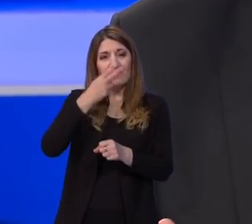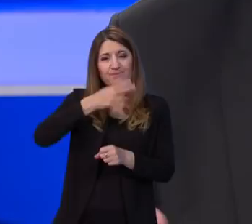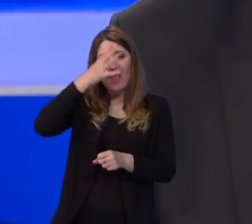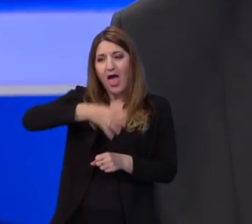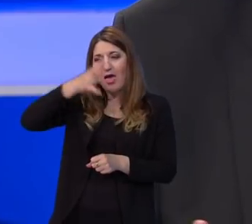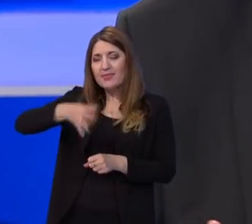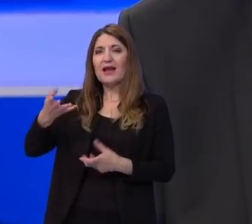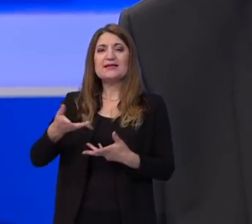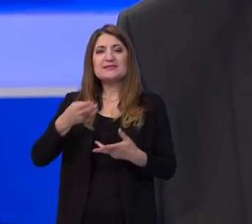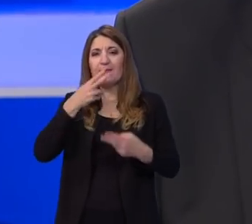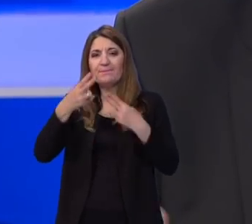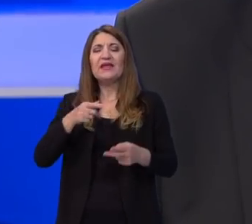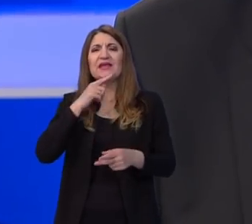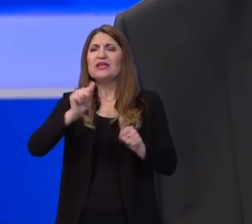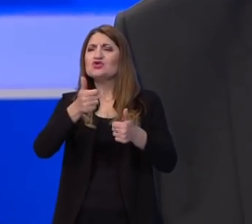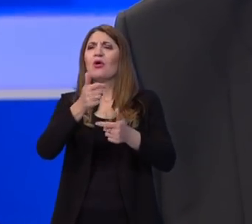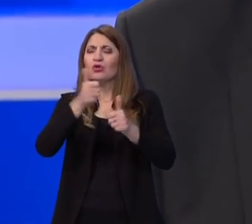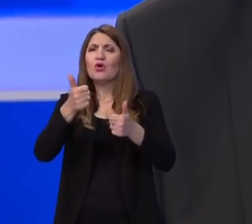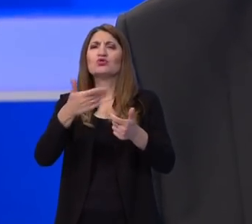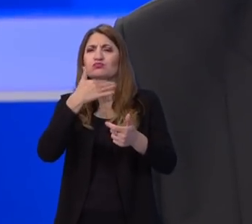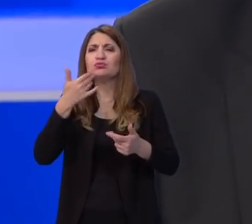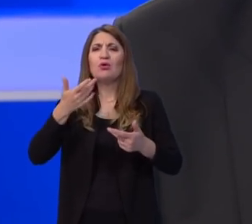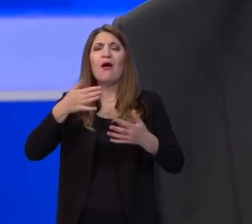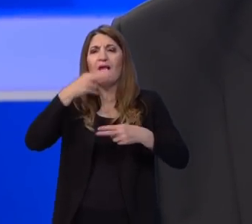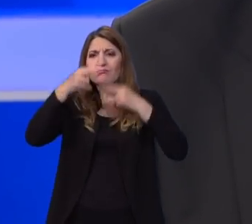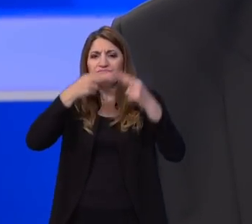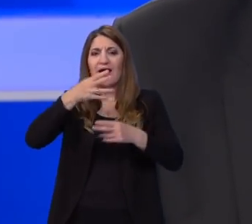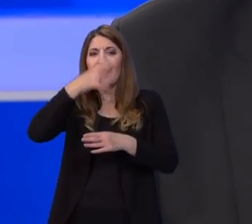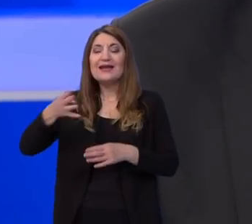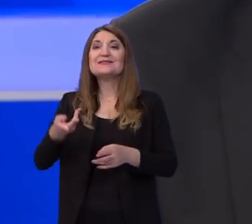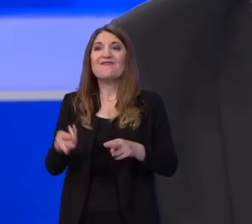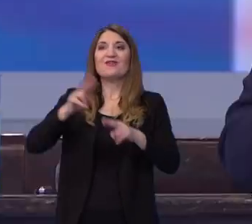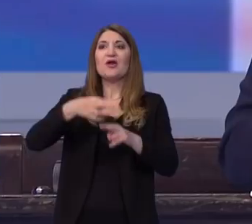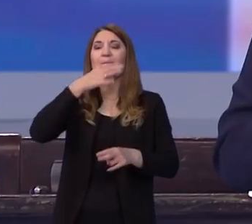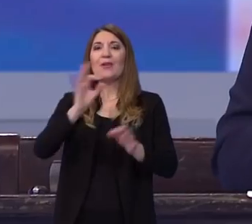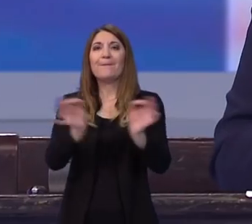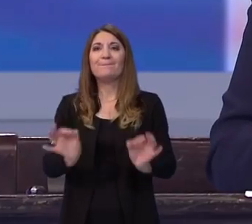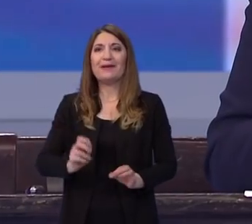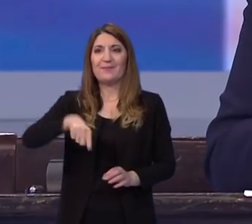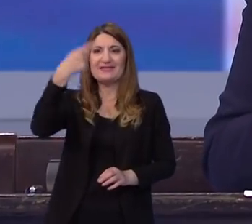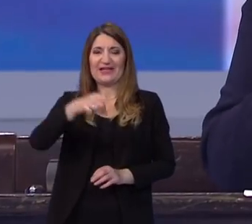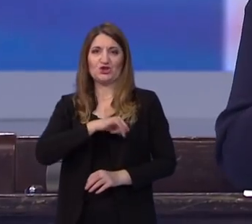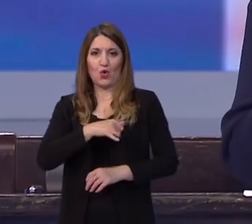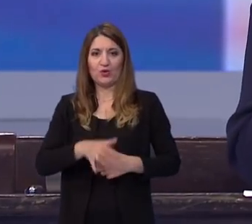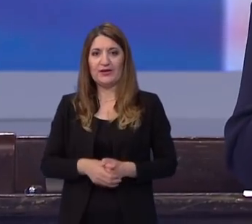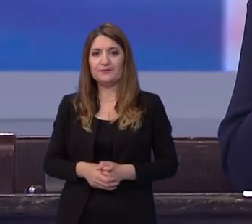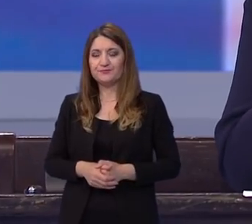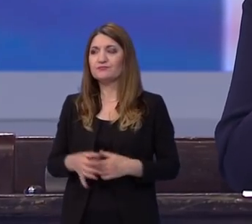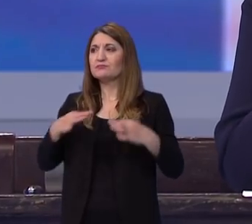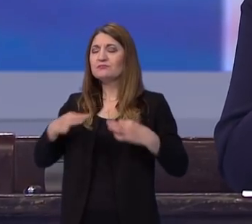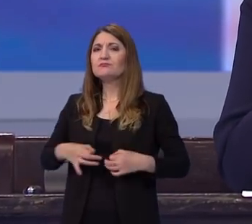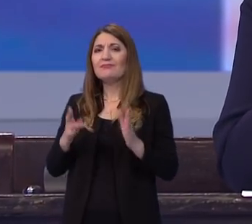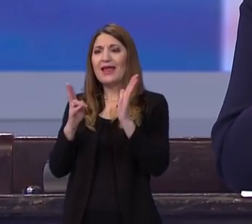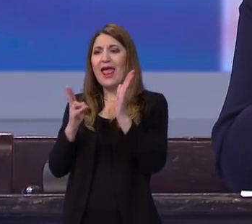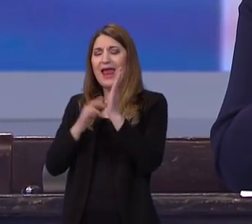ovom pitanju, nego i brojne druge analize kako bismo čim bolje pripremili sljedeću godinu. Prof. Nemčiću, vi razgovarate sa svojim